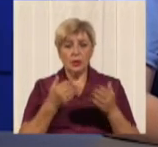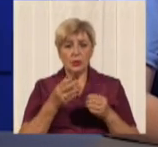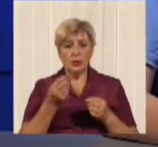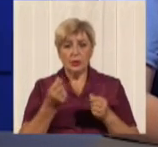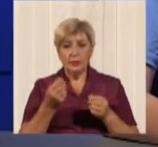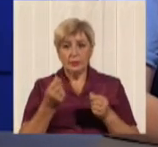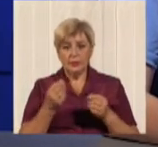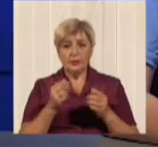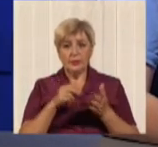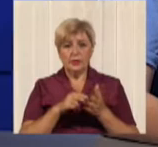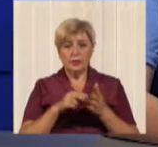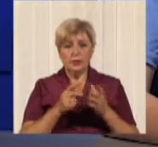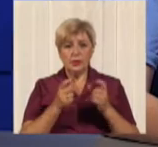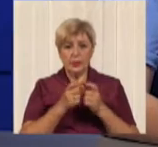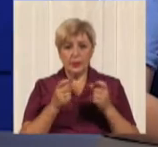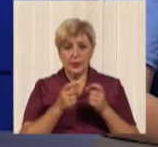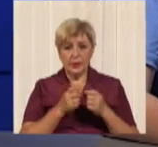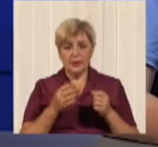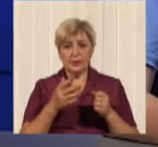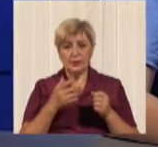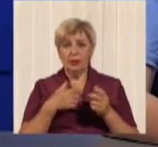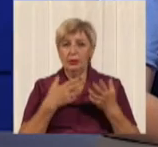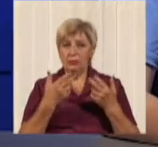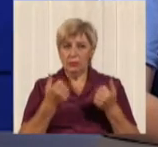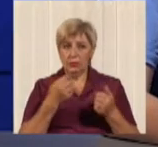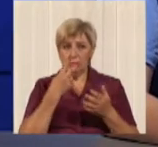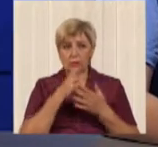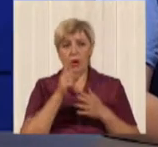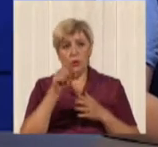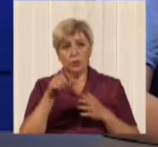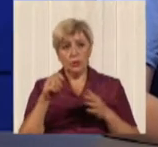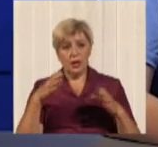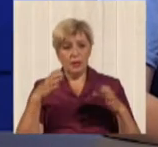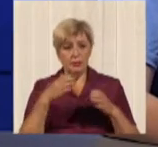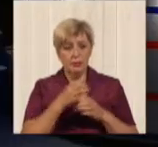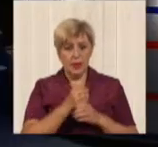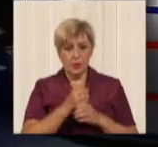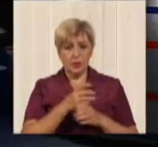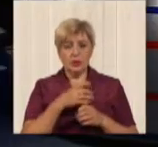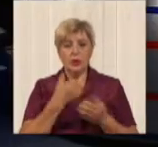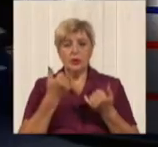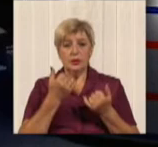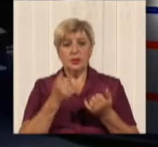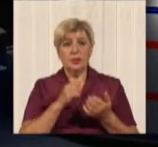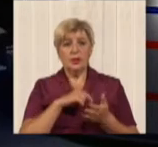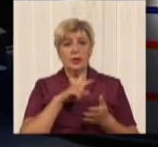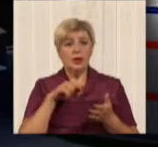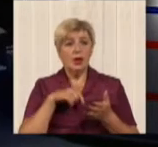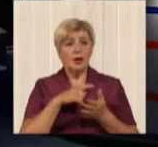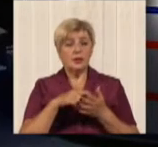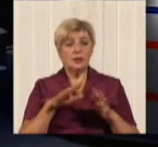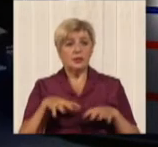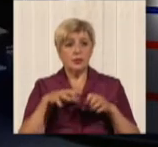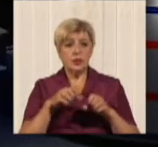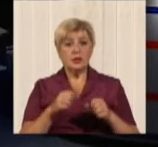повищення стоимости проїзду. Ну, соответственно, пошел небольшой отток пассажирів. Тепер нужно городським властям, в першу чергу, бороться за пассажирів, так як маршрутные